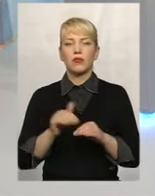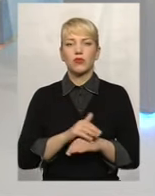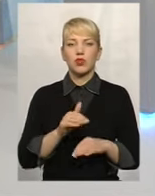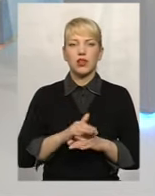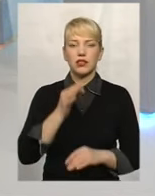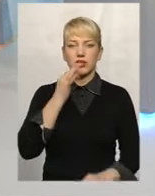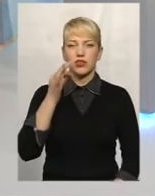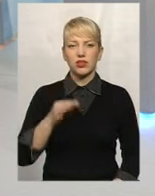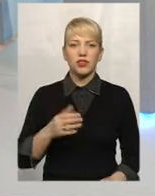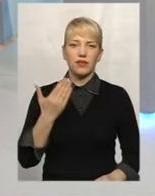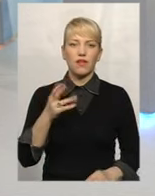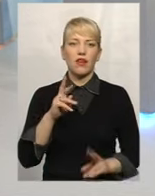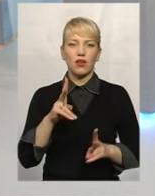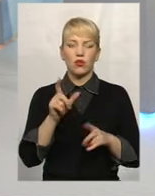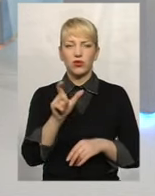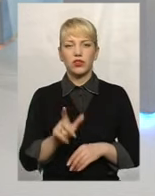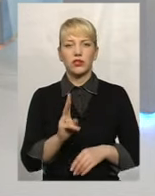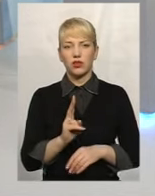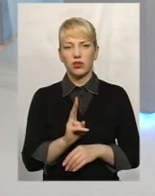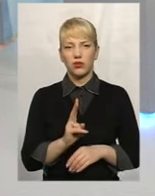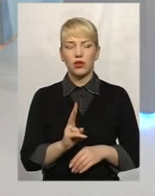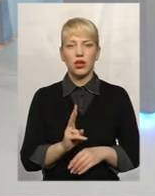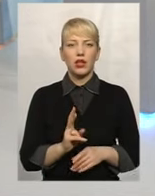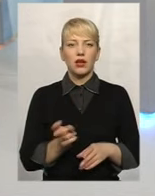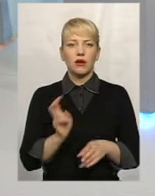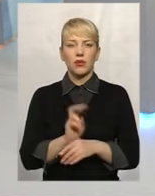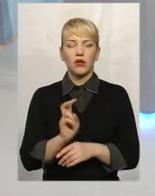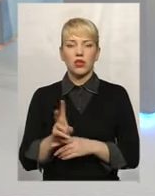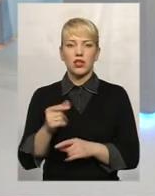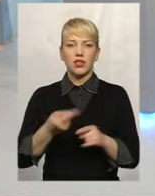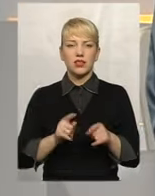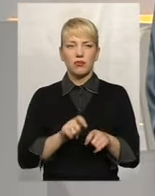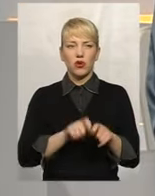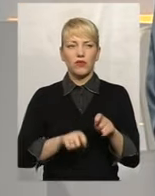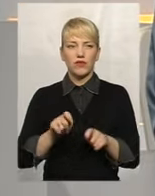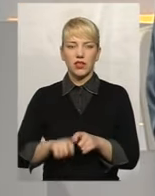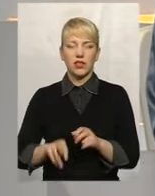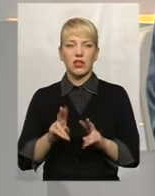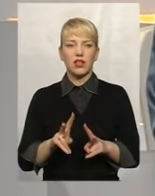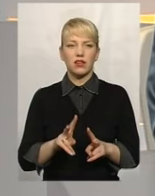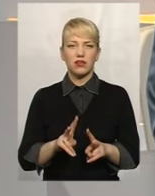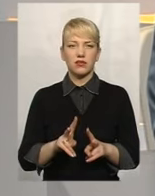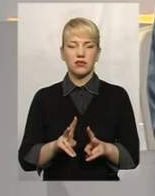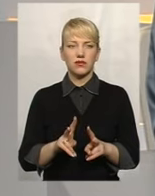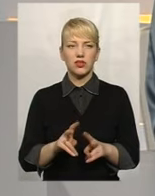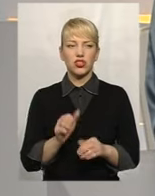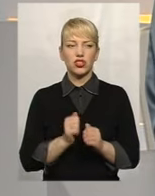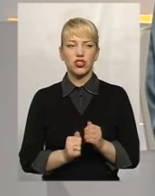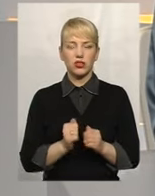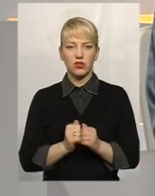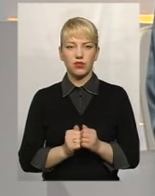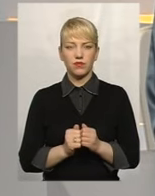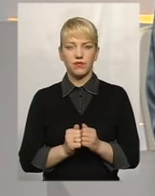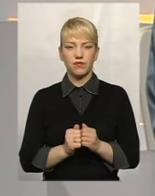ви як людина, яка безпосередньо приходить на ті перевірки, як часто